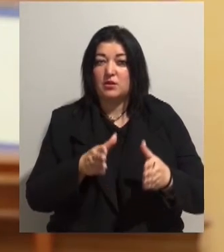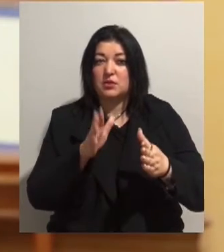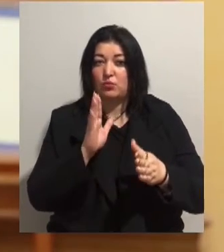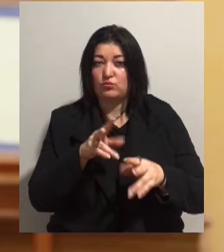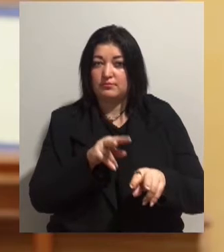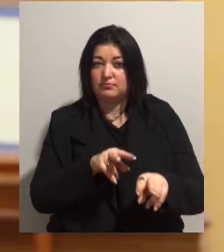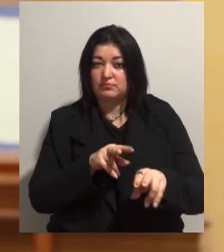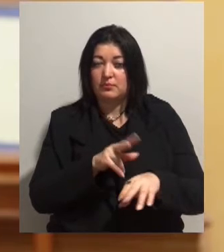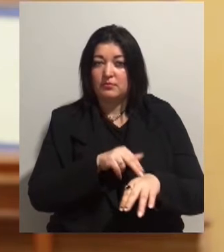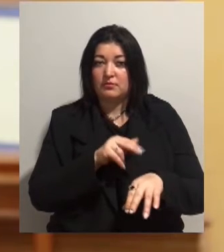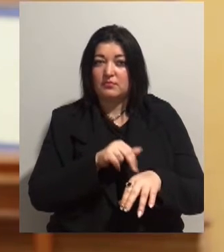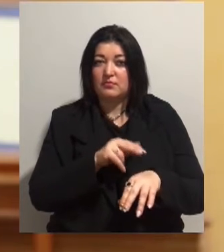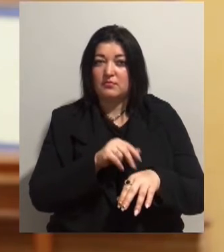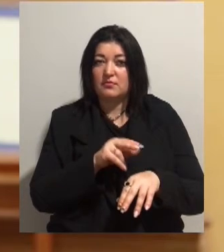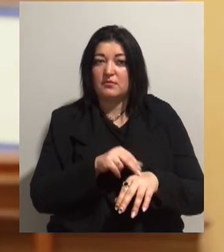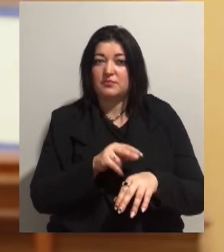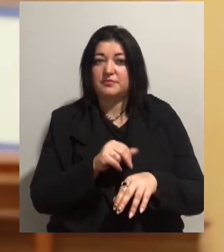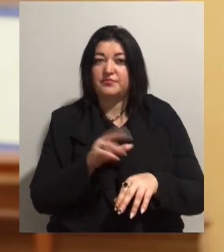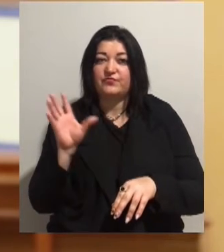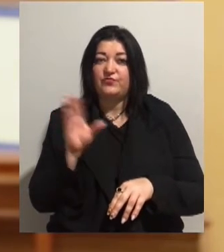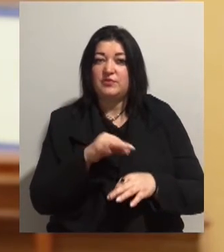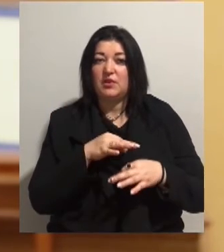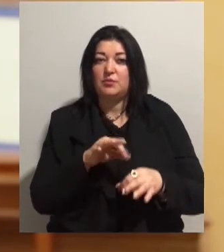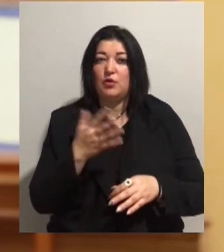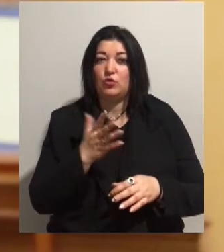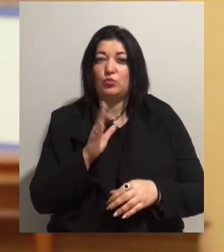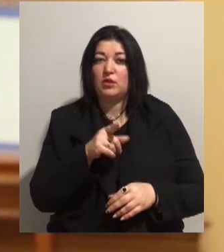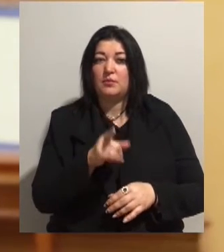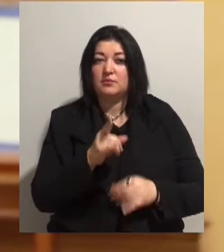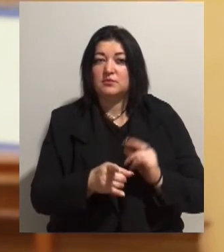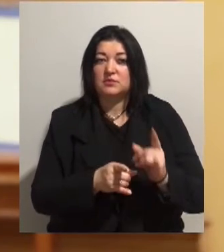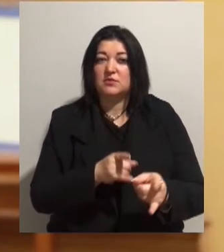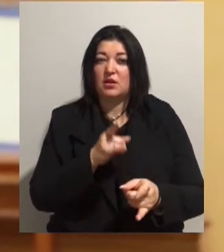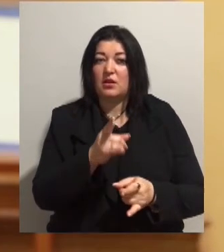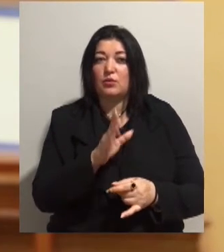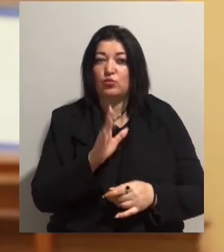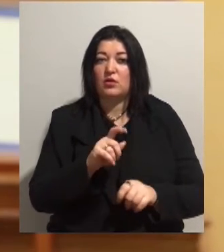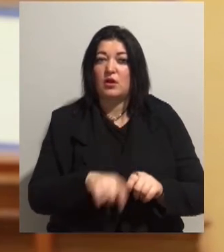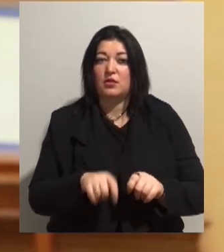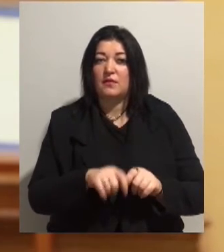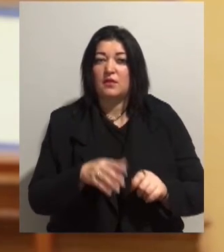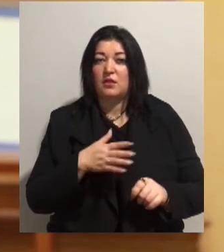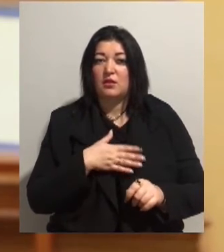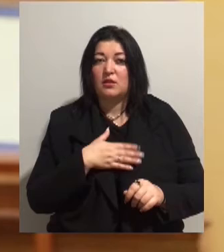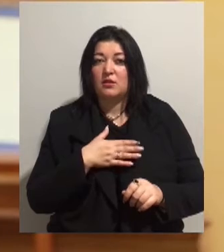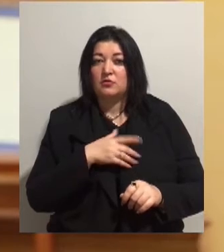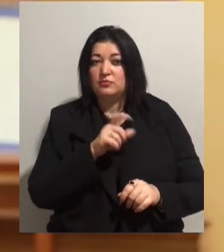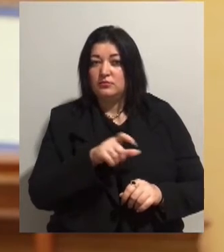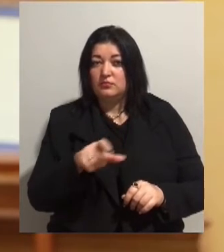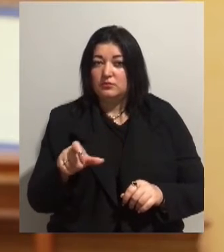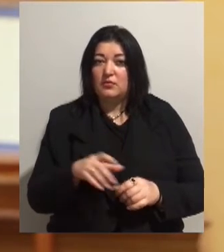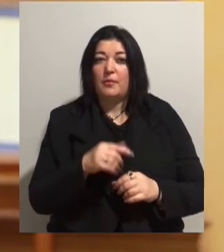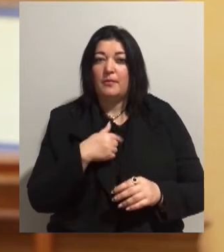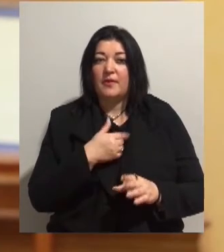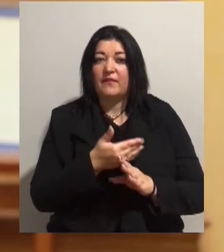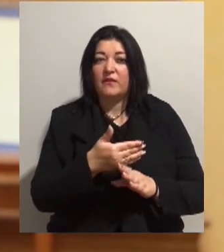патрульнія поліція. Весь транспорт, який буде там стояти, буде контролювати нашими інспекторами з парковання. Ми виделяємо